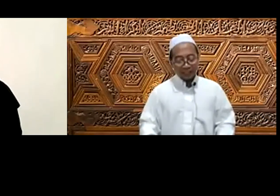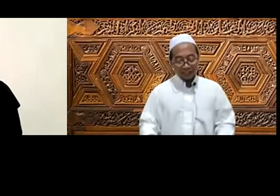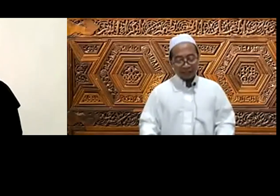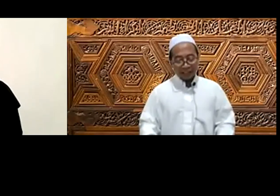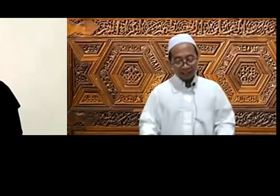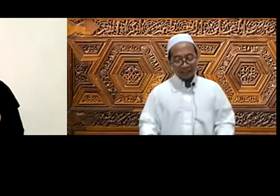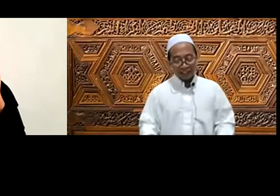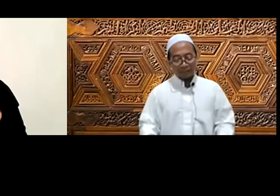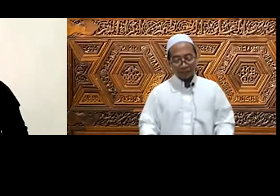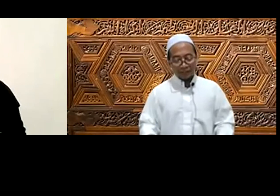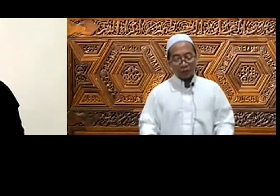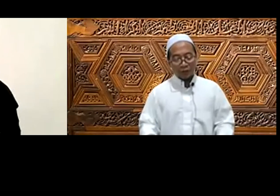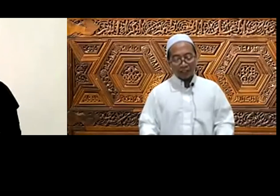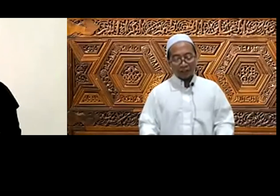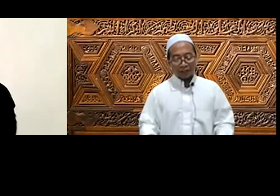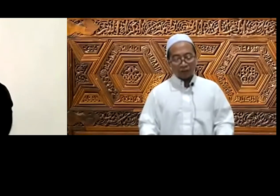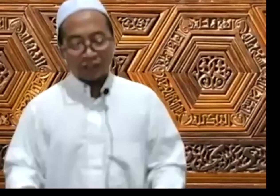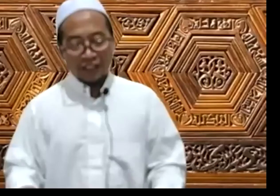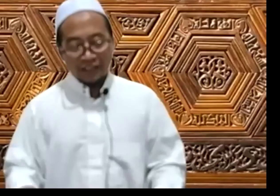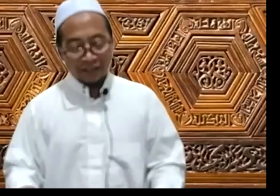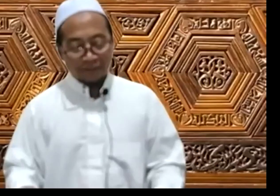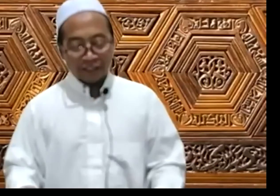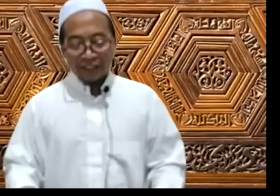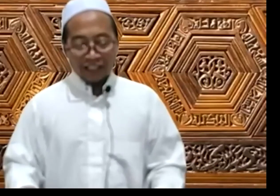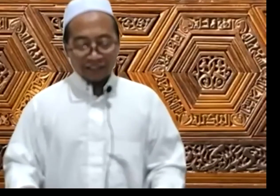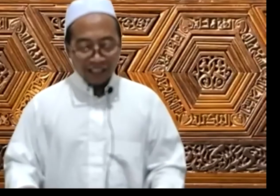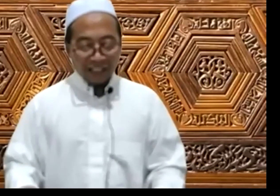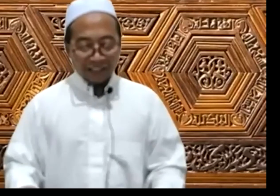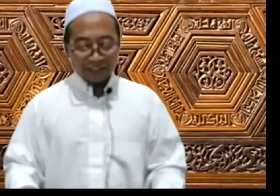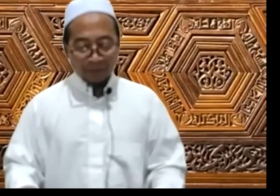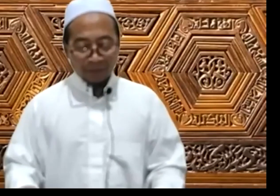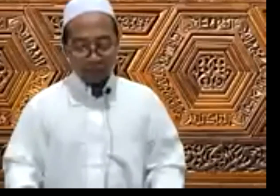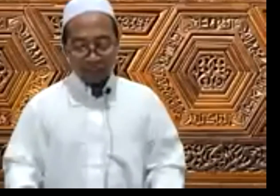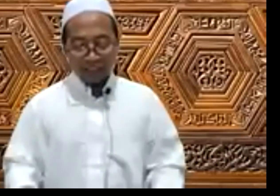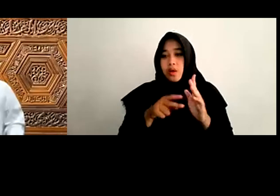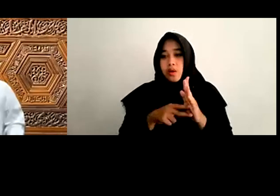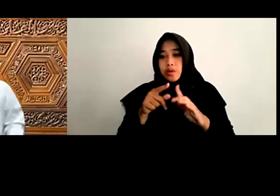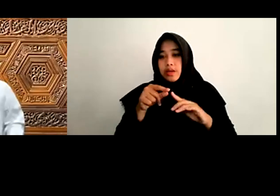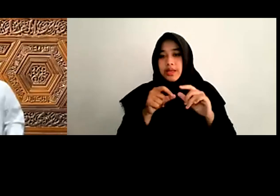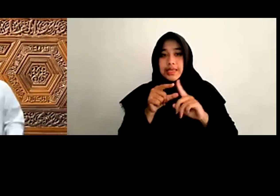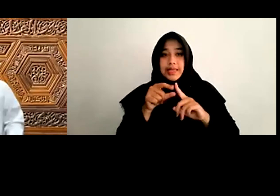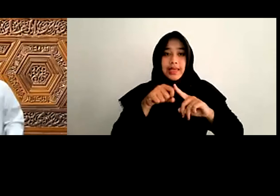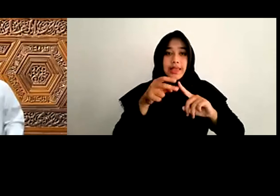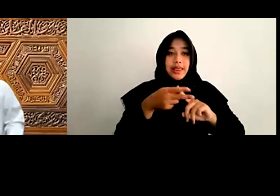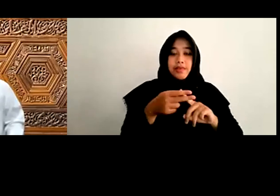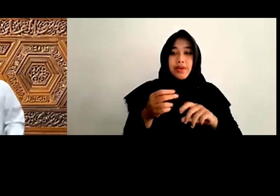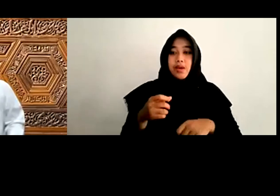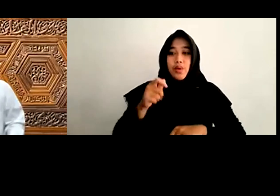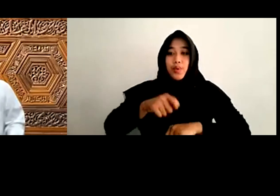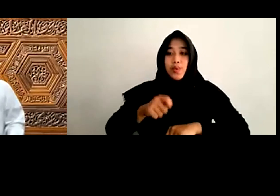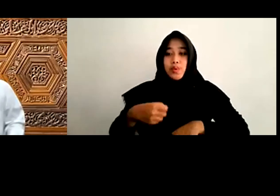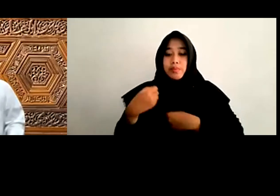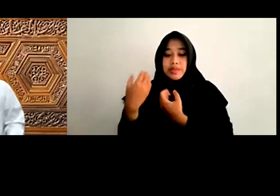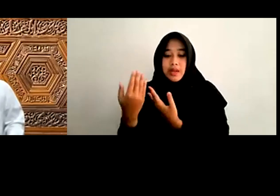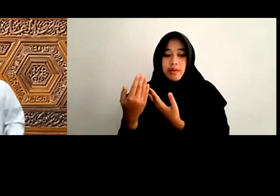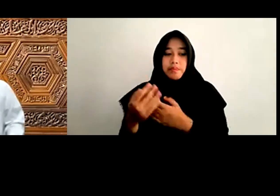benar Telah terjadi Persinggungan Dan kontradiktif Antara hak asasi manusia Dengan hukum Islam Contoh